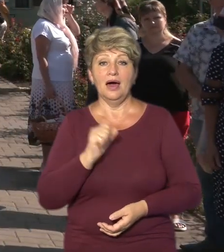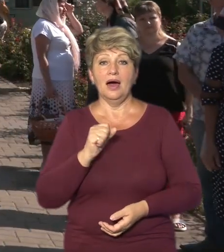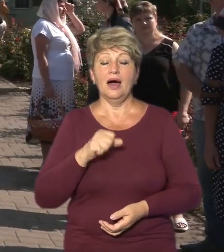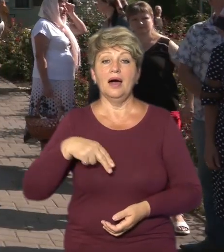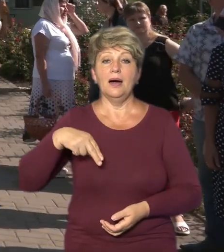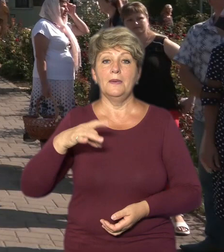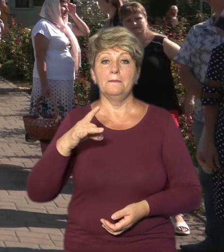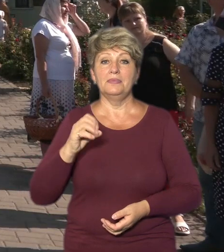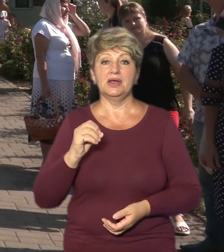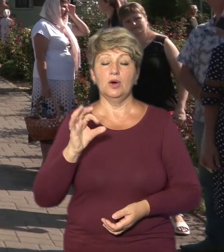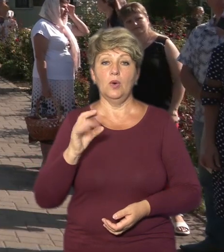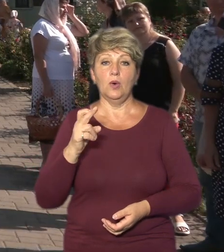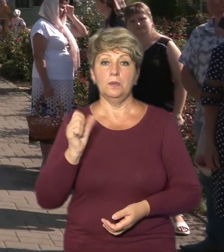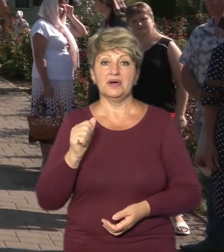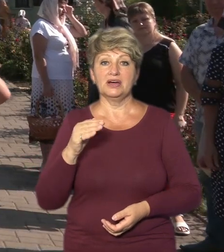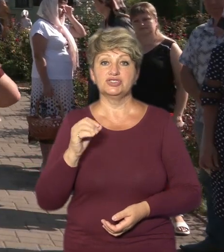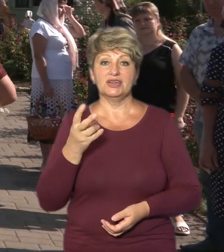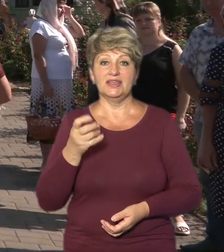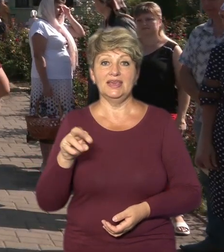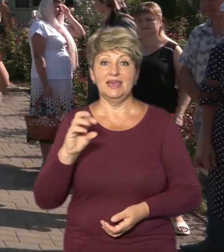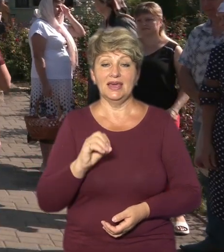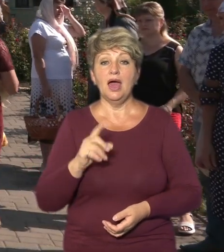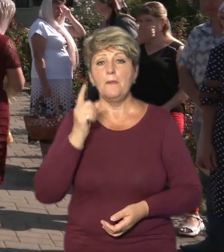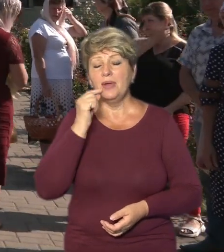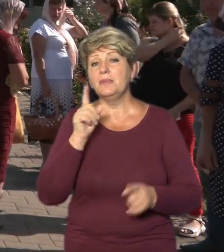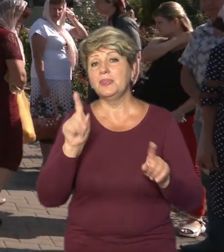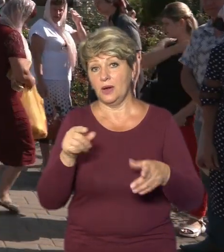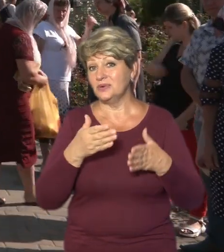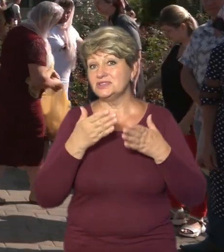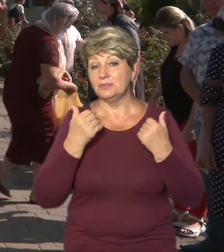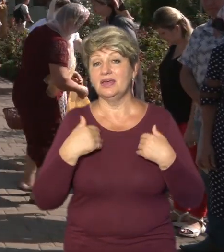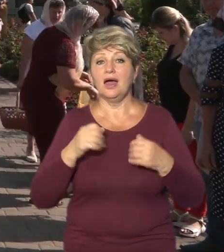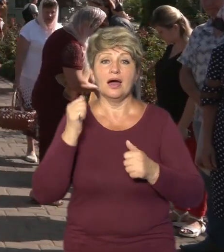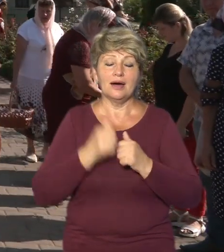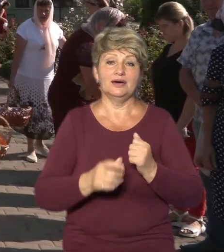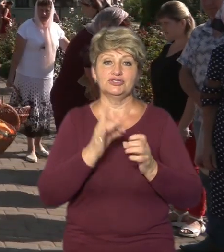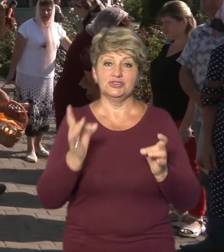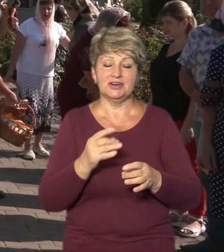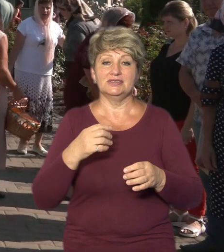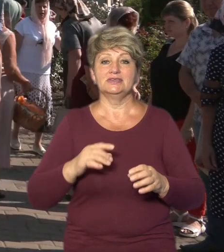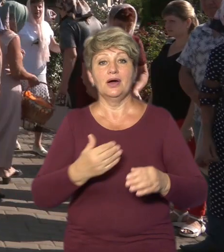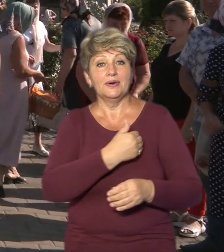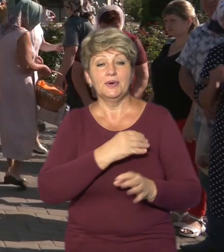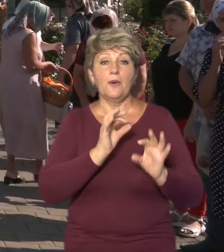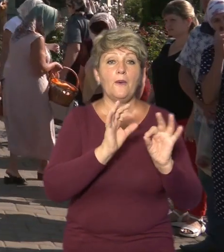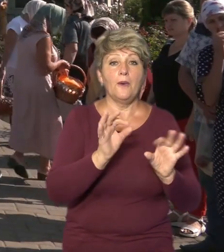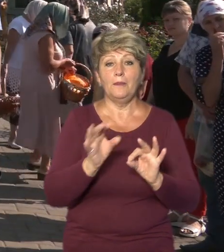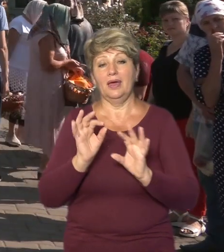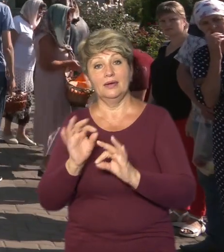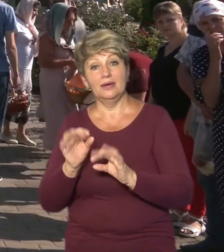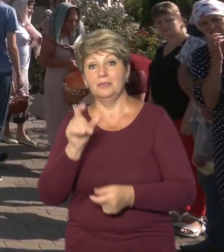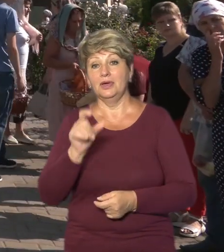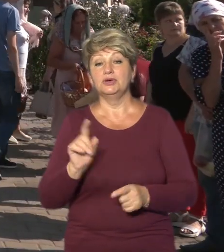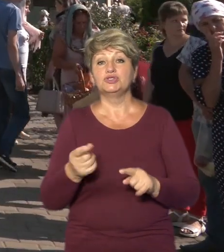Господнє. Так само, як нема медового спасу. Я нашим парафіянам намагаюся кожного разу це довести, щоб ця